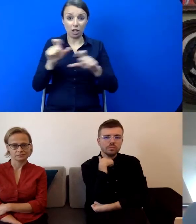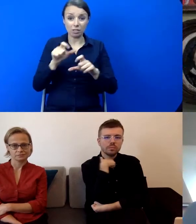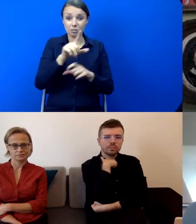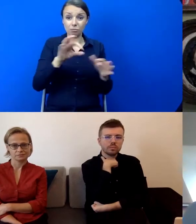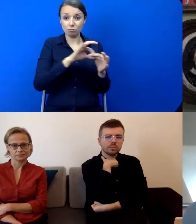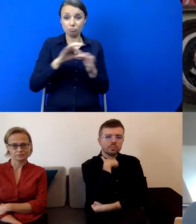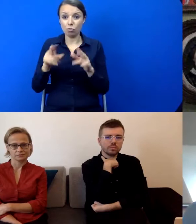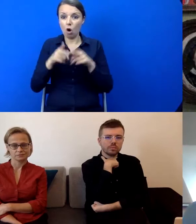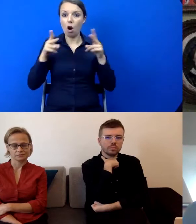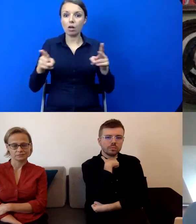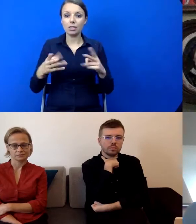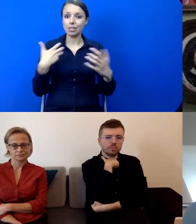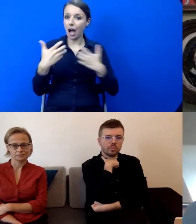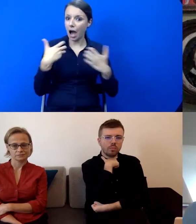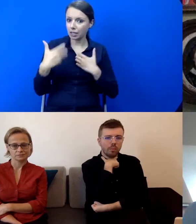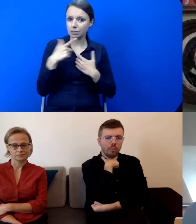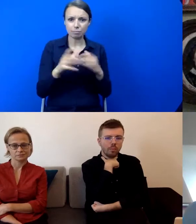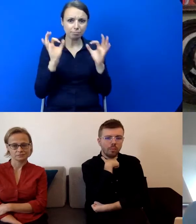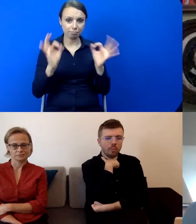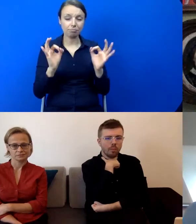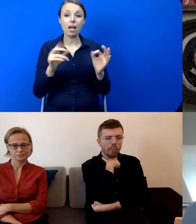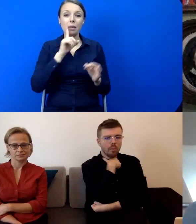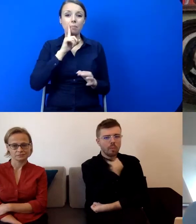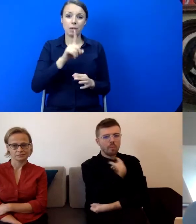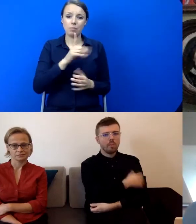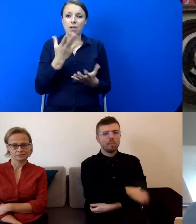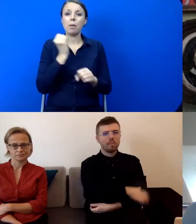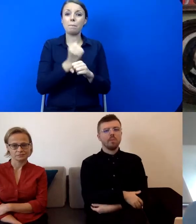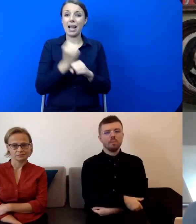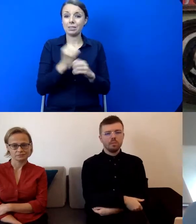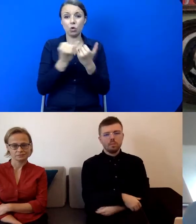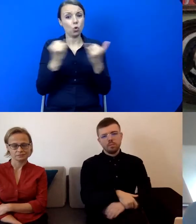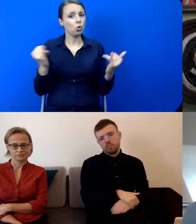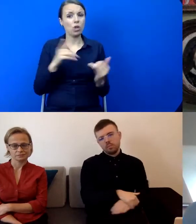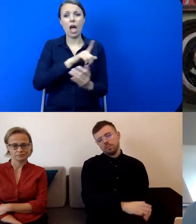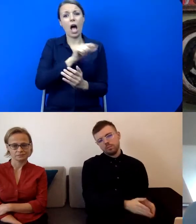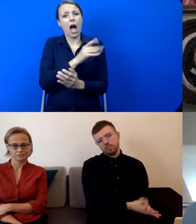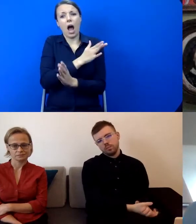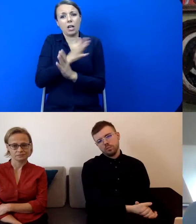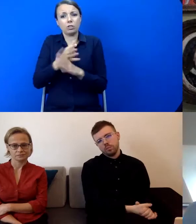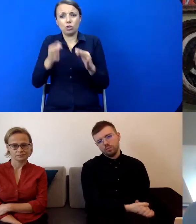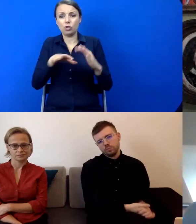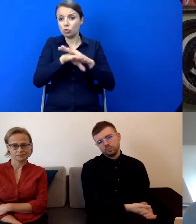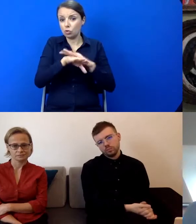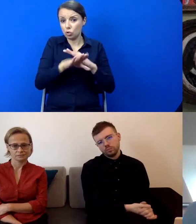i te prace po dziś dzień są w naszej kolekcji. Tutaj mogę wymienić na przykład nazwiska kantora,